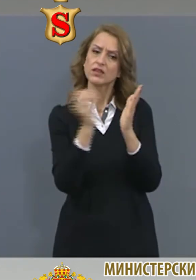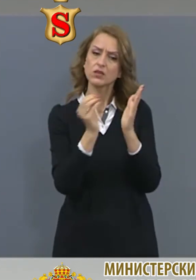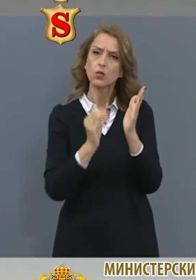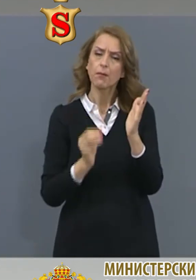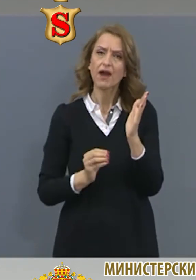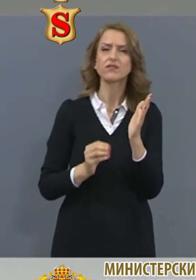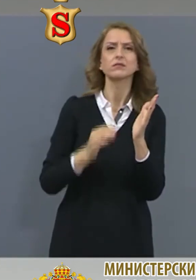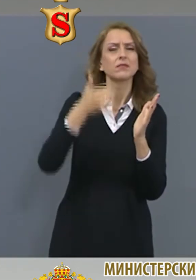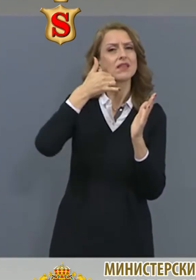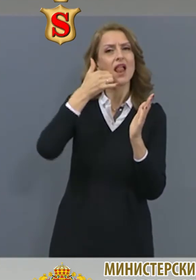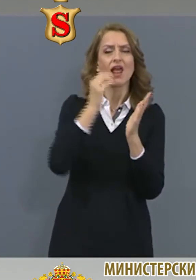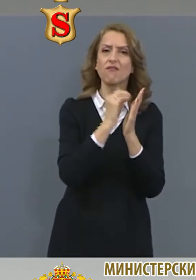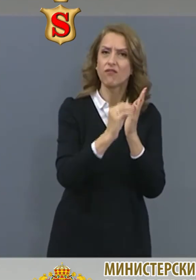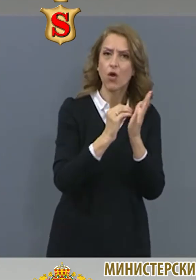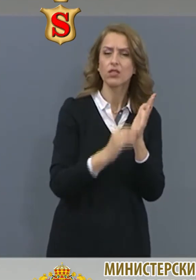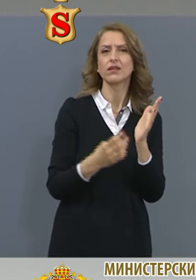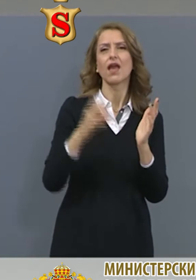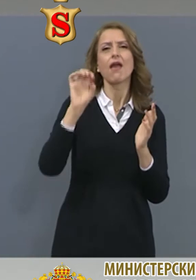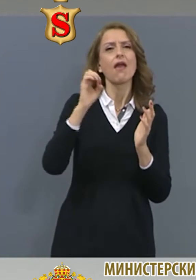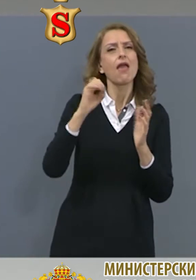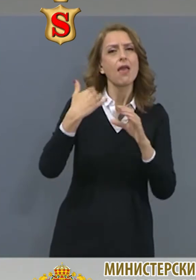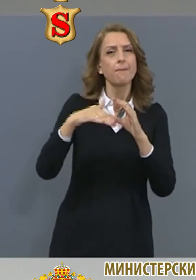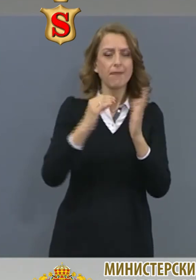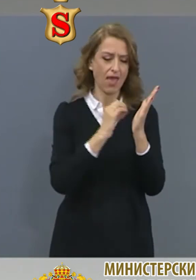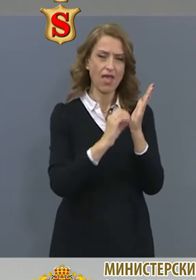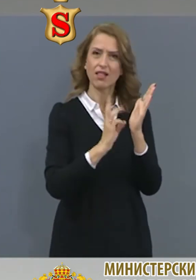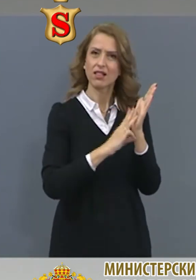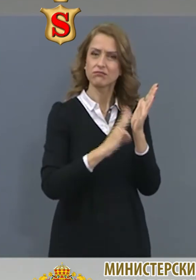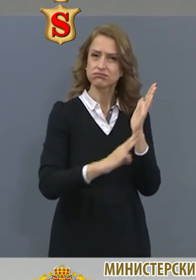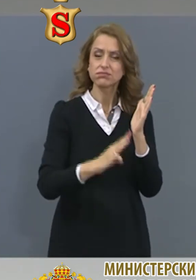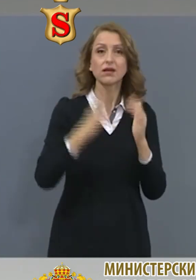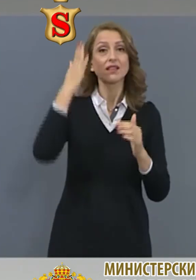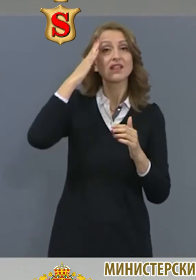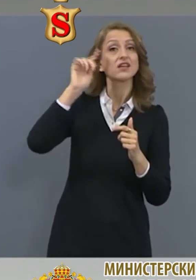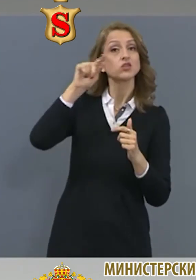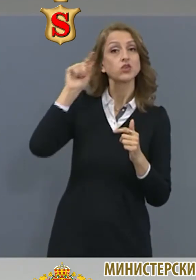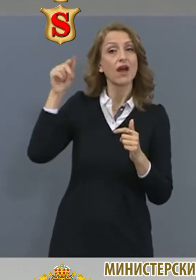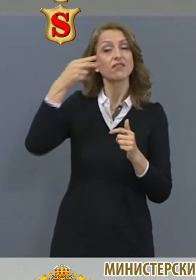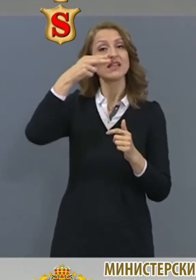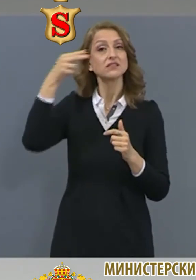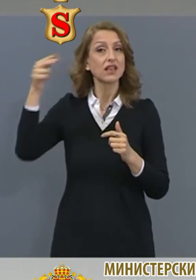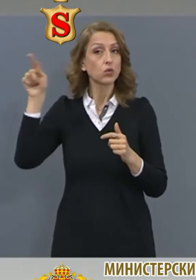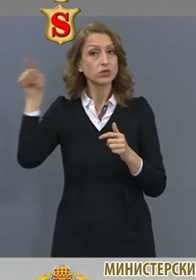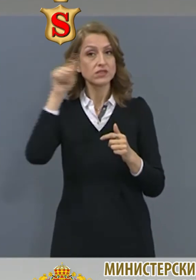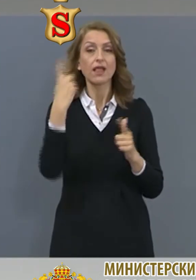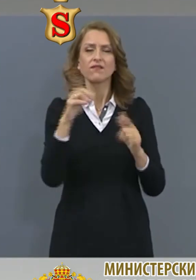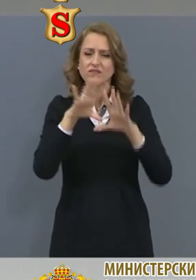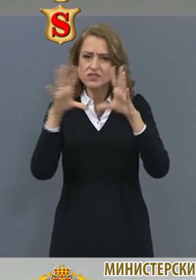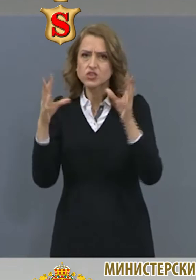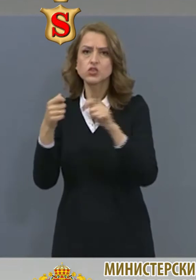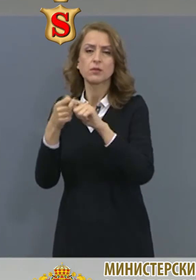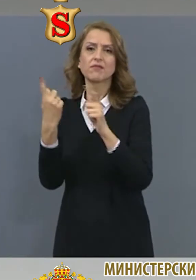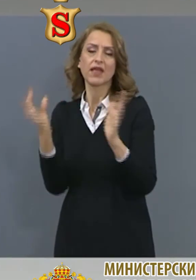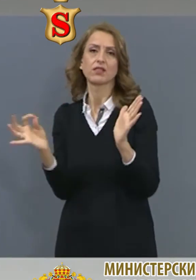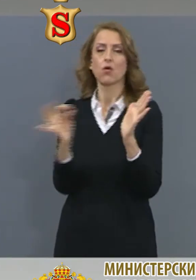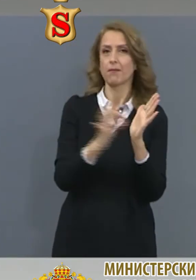релевантни телефони и имейли на държавните институции на едно място. Отново да не